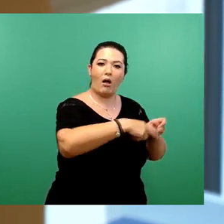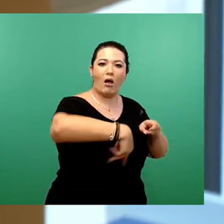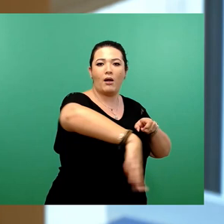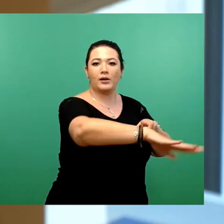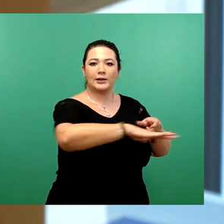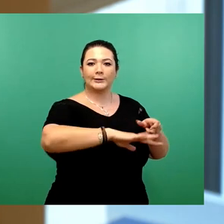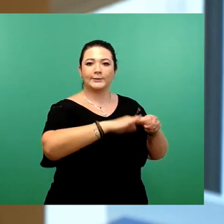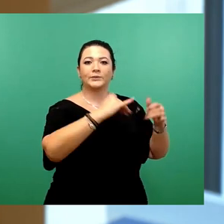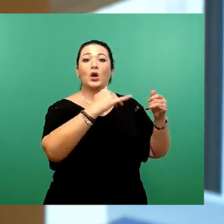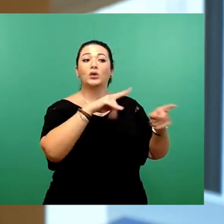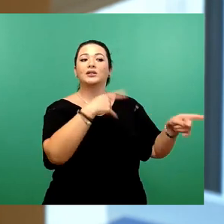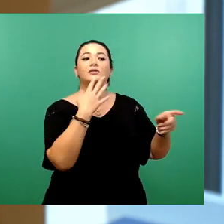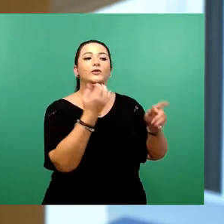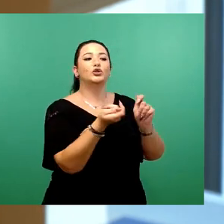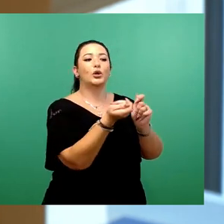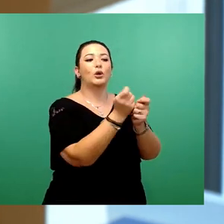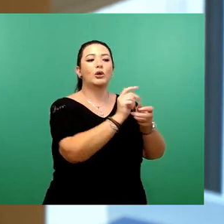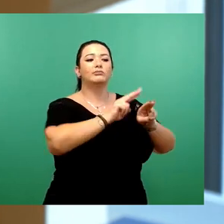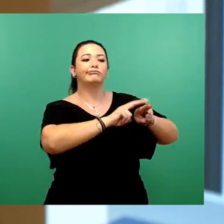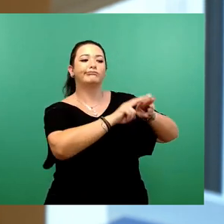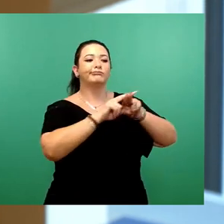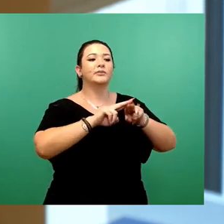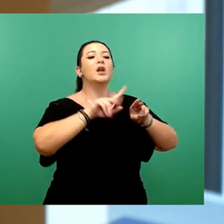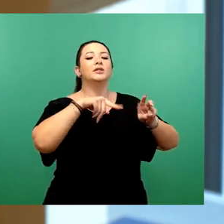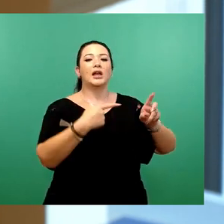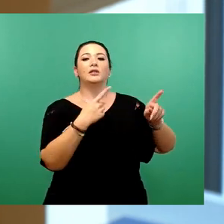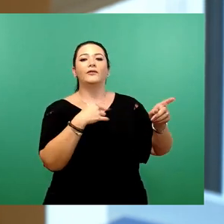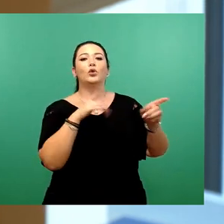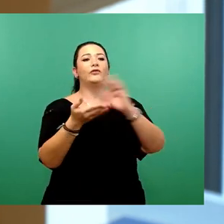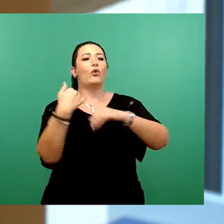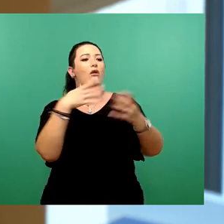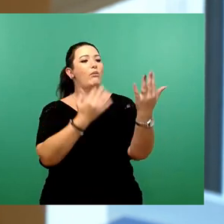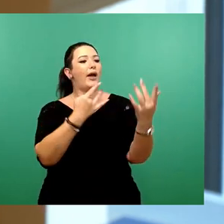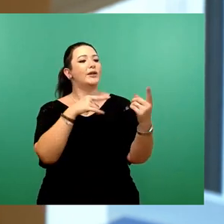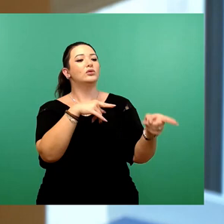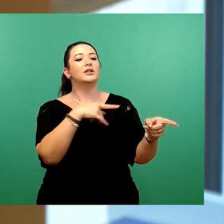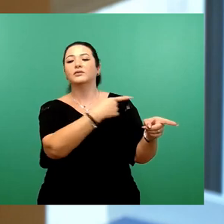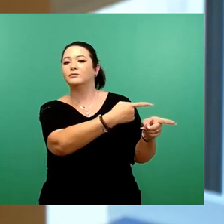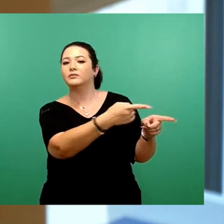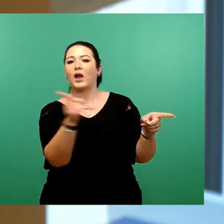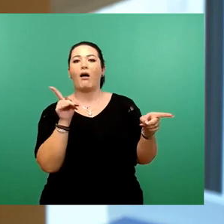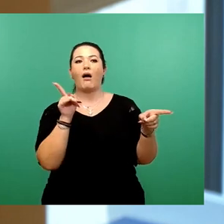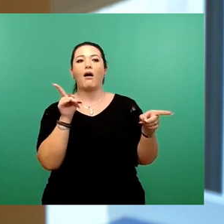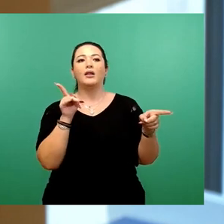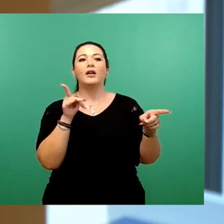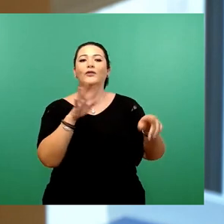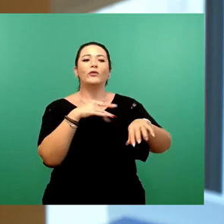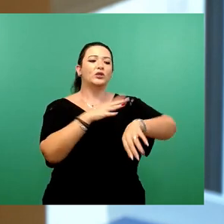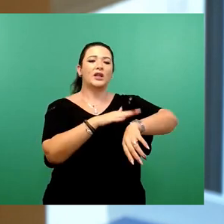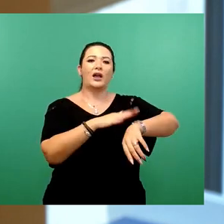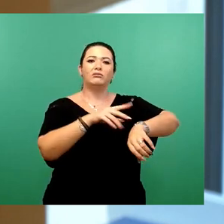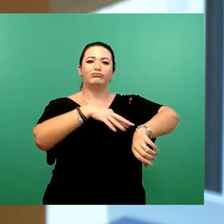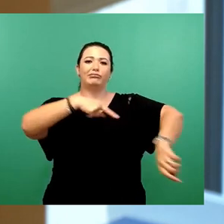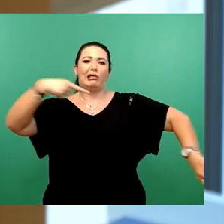Schillerplatz so zu verändern, dass es gemäß Berechnungen zu erheblichen Fahrzeitverlusten für alle Verkehrsteilnehmer gekommen wäre. Herr